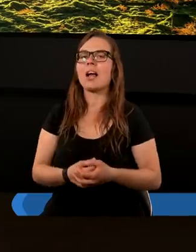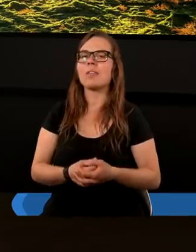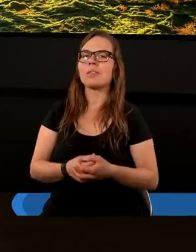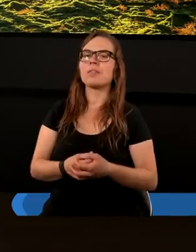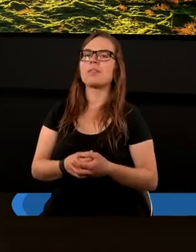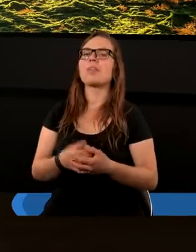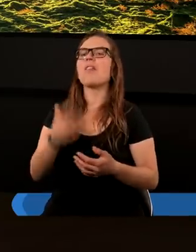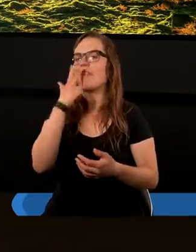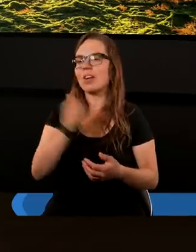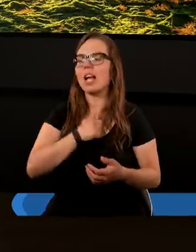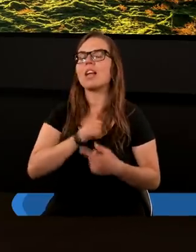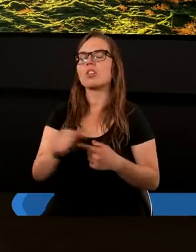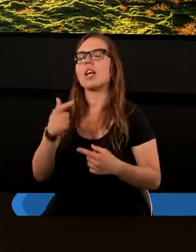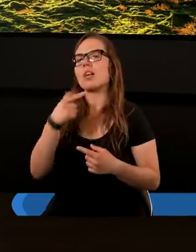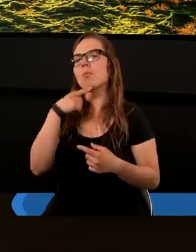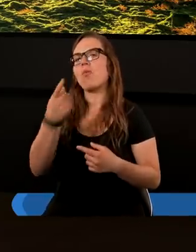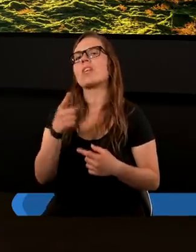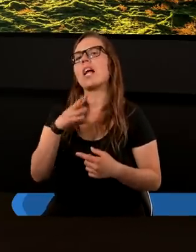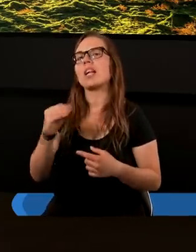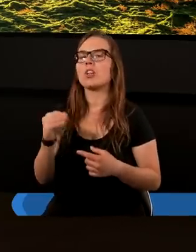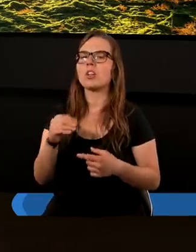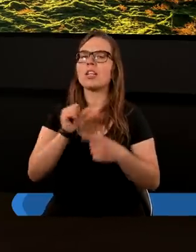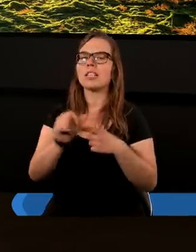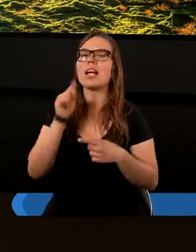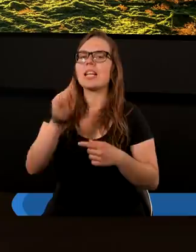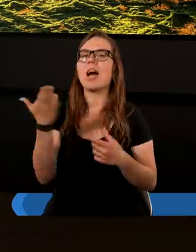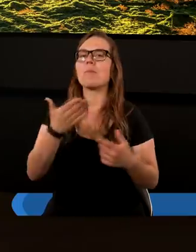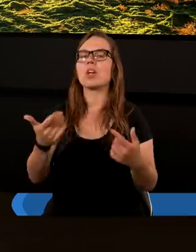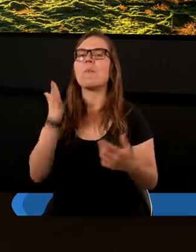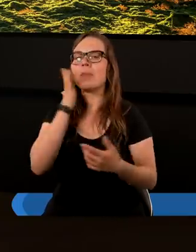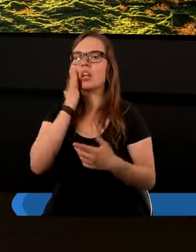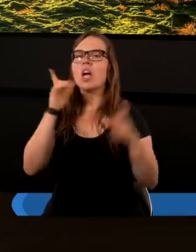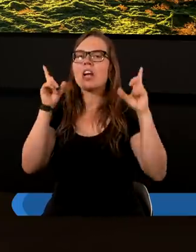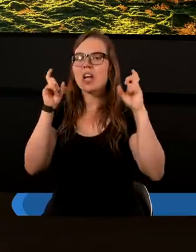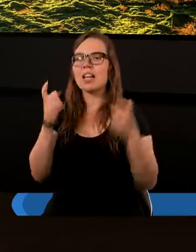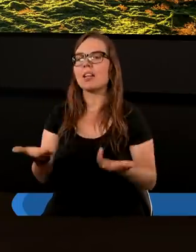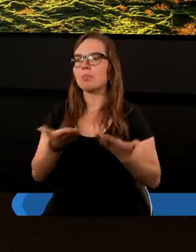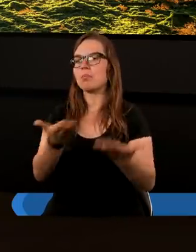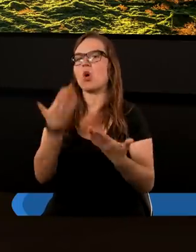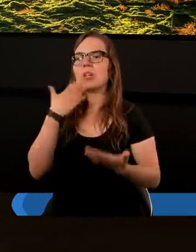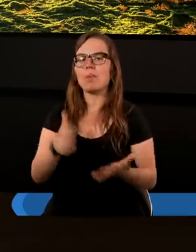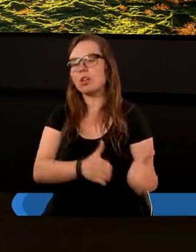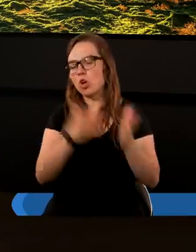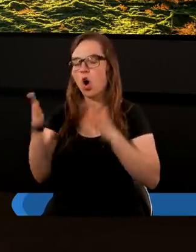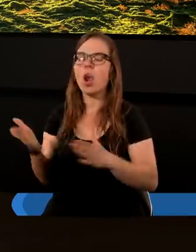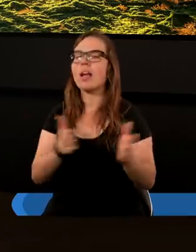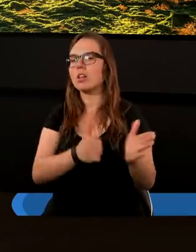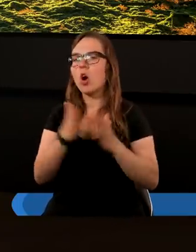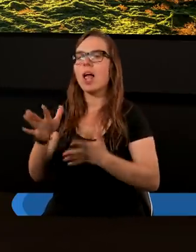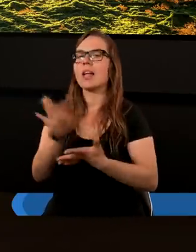A więc jest wyraźnie powiedziane, że jesteś tam, gdzie mieszka szatan. Proszę bardzo. Kolejny